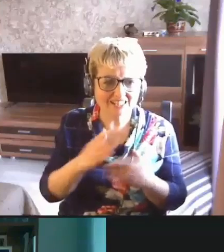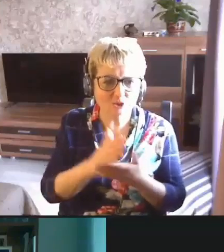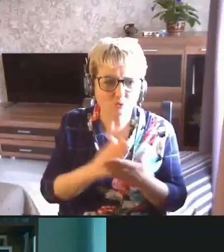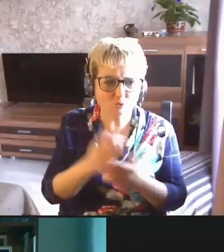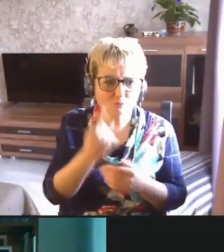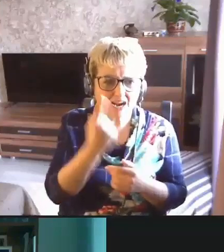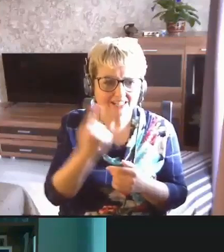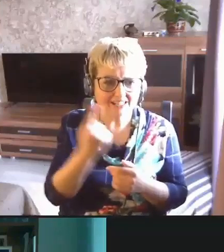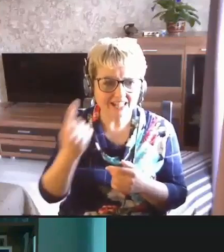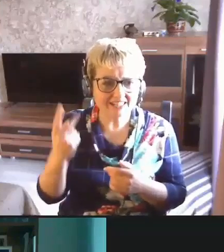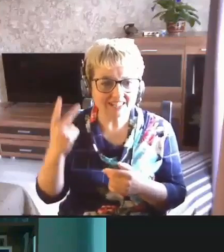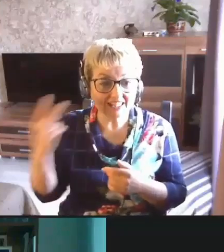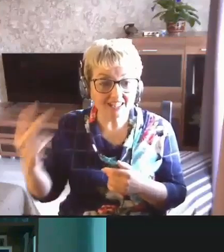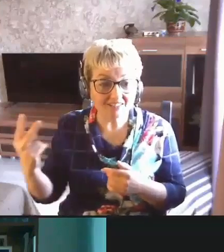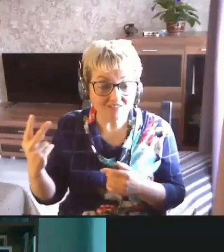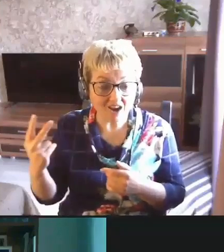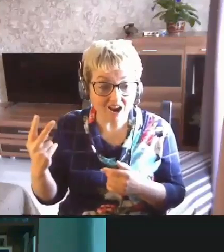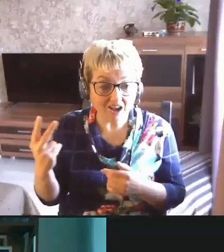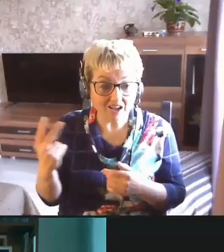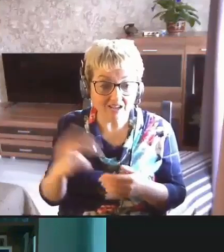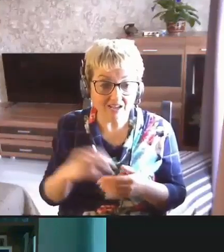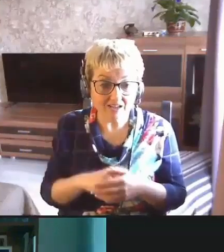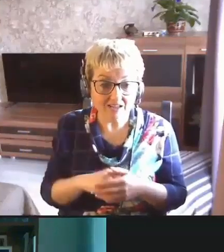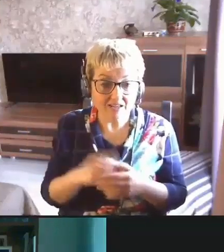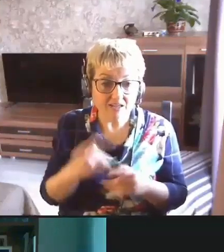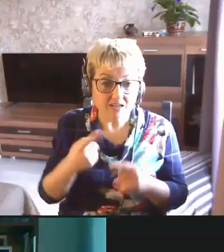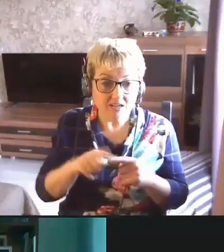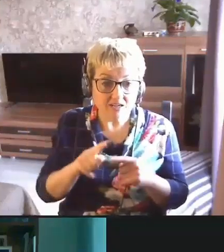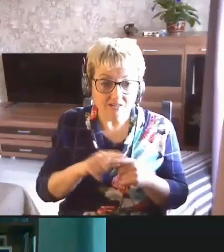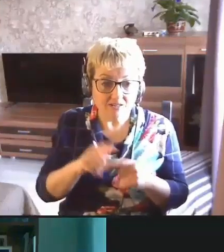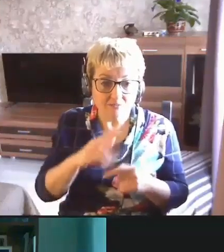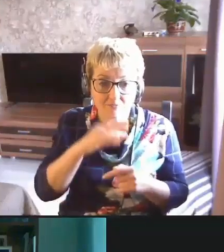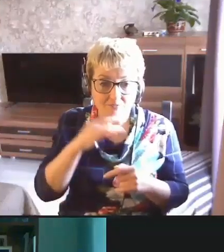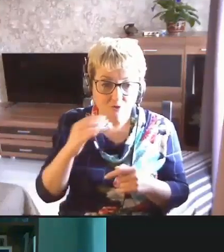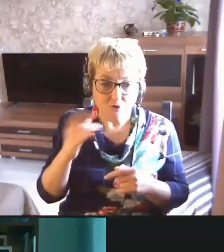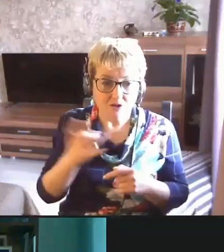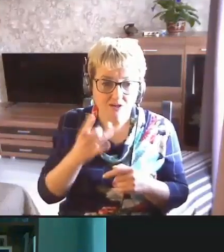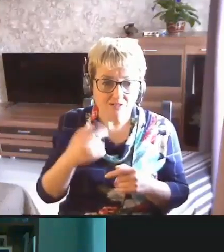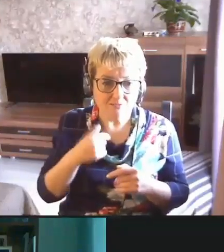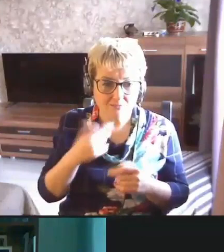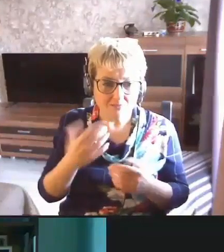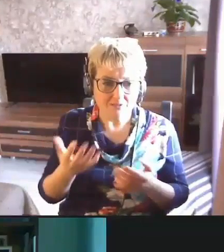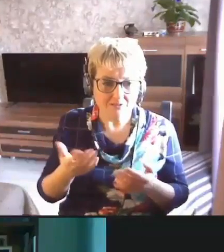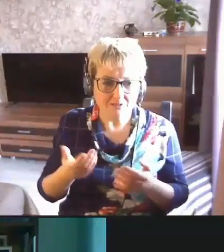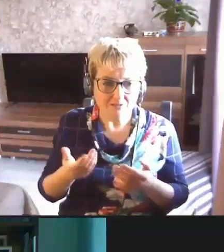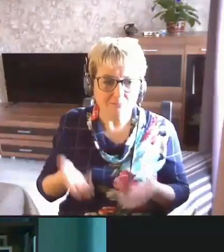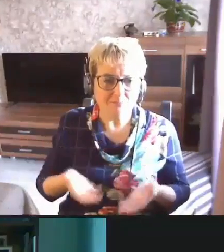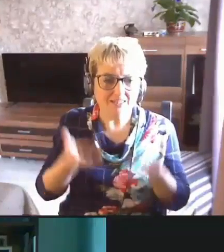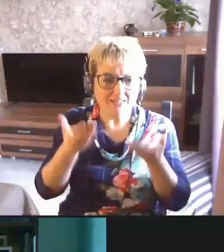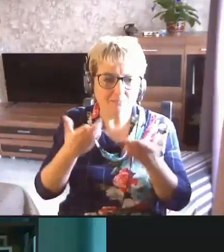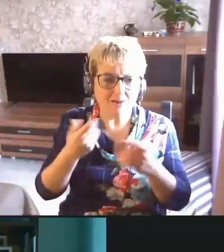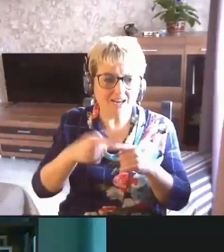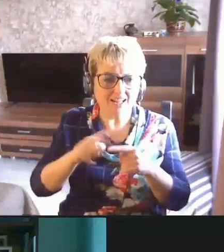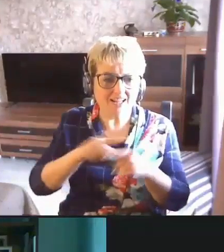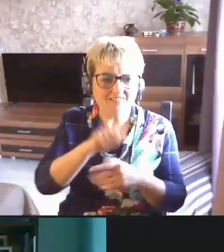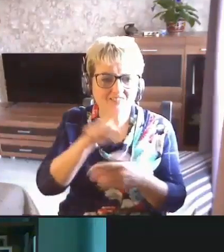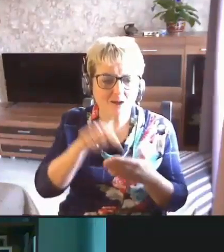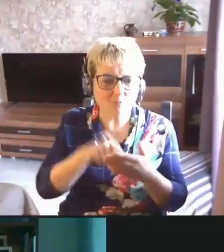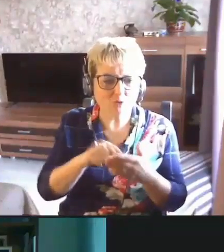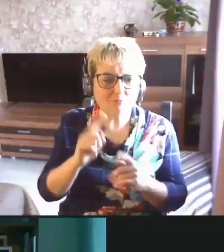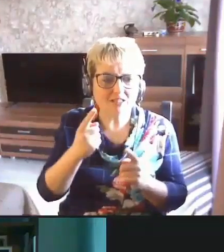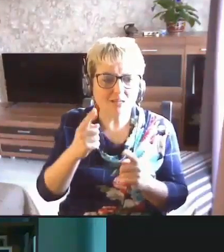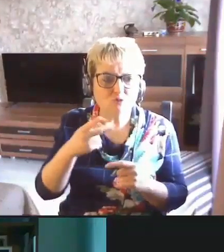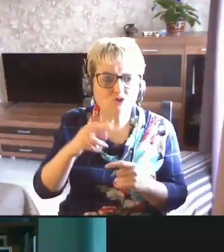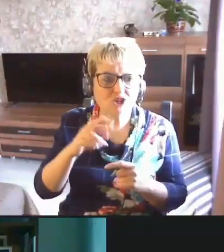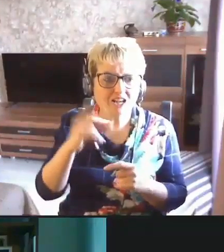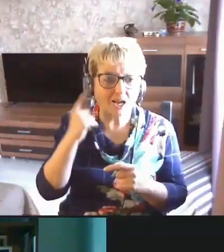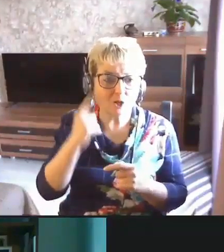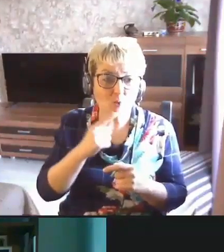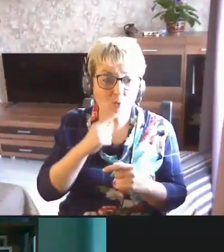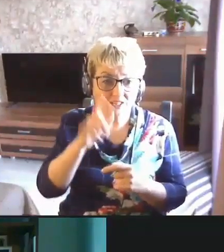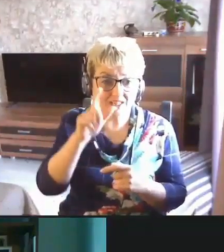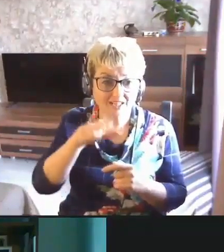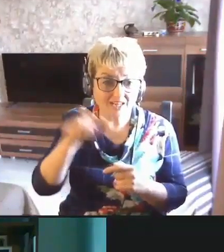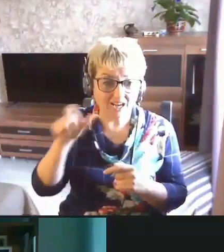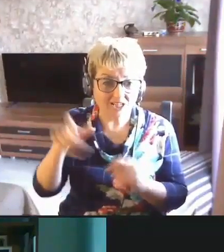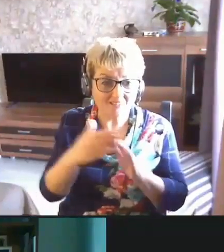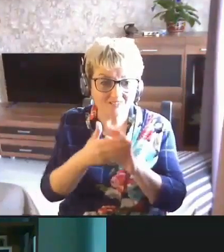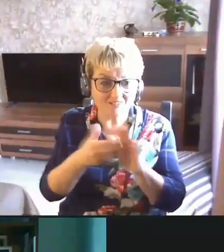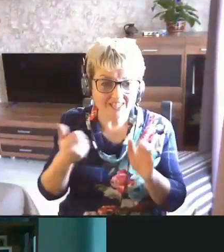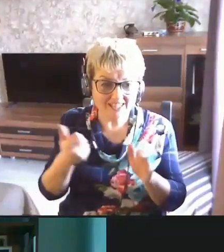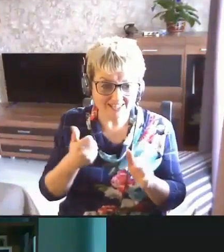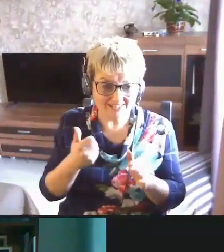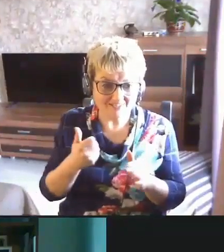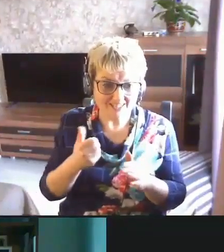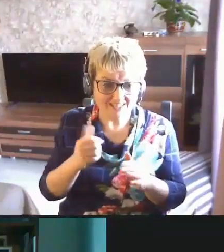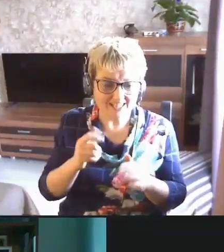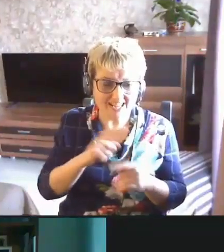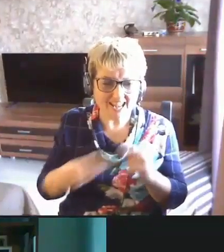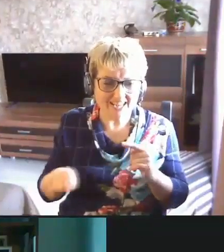1.1.2. Это мы неоднократно поднимали этот вопрос, потому что для глухих граждан вызовы службы